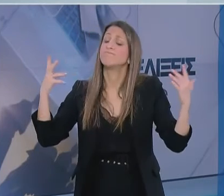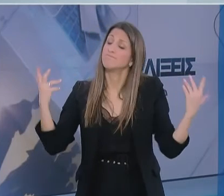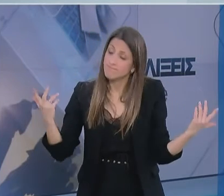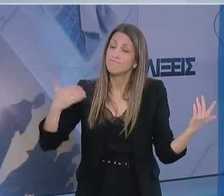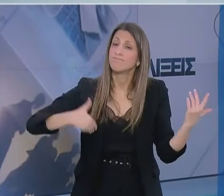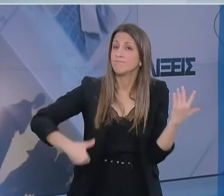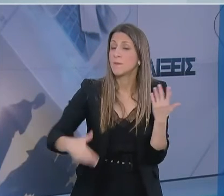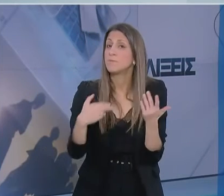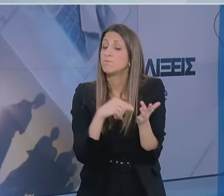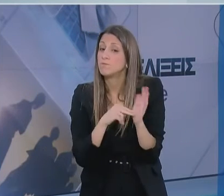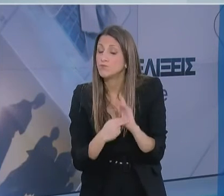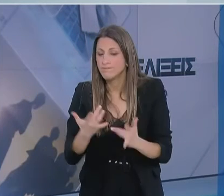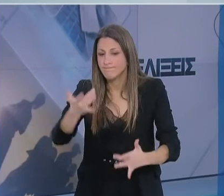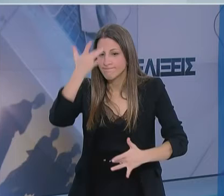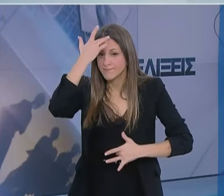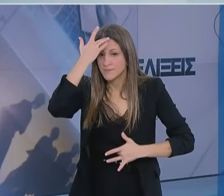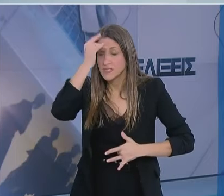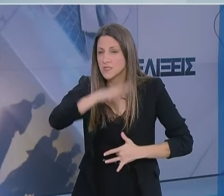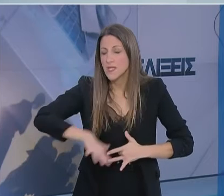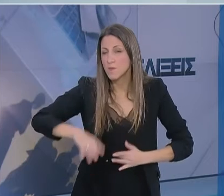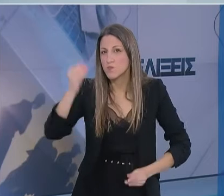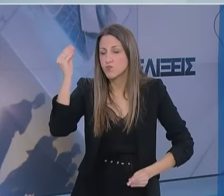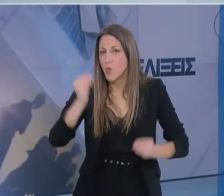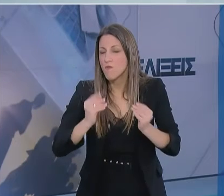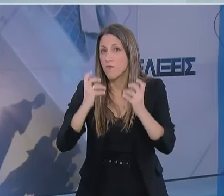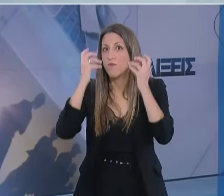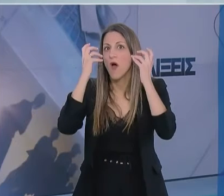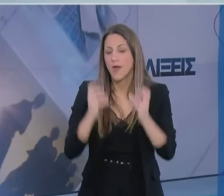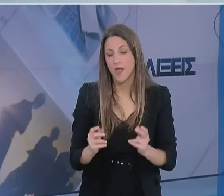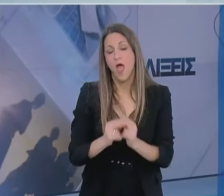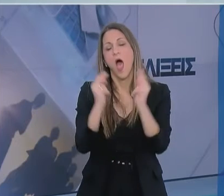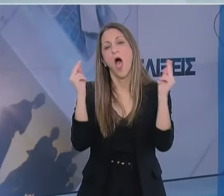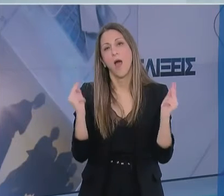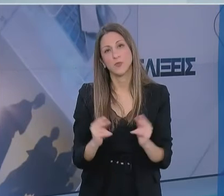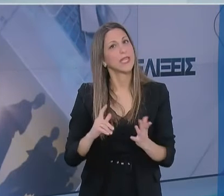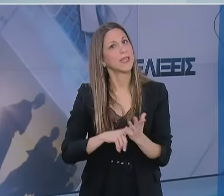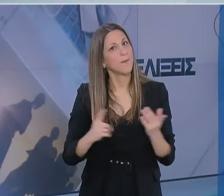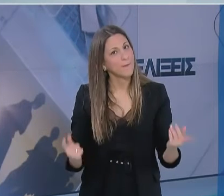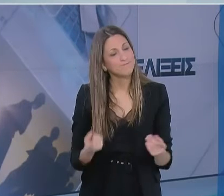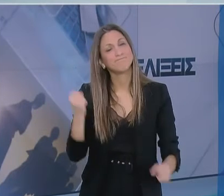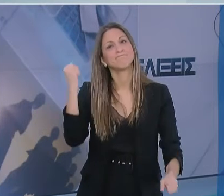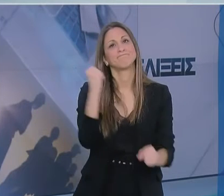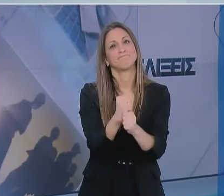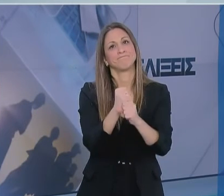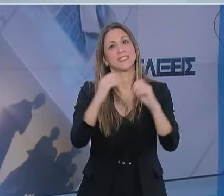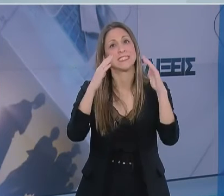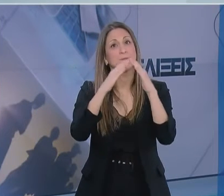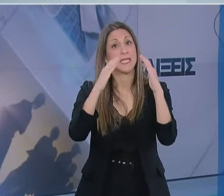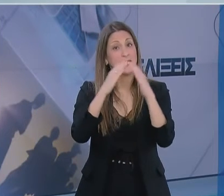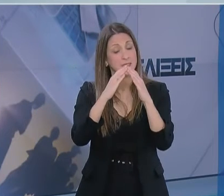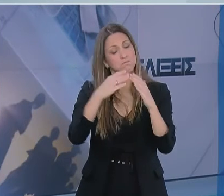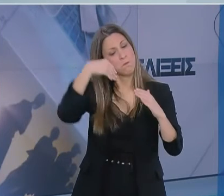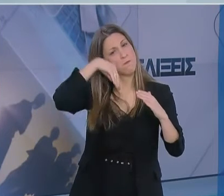και επειδή οφείλουμε όλοι να συνειδητοποιήσουμε την κρισιμότητα των καιρών οφείλουμε να παραμείνουμε στο σπίτι προσιλωμένοι στην κατοίκων